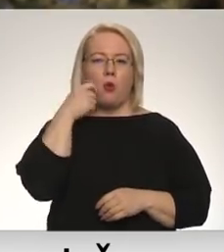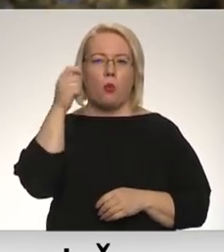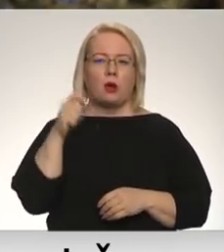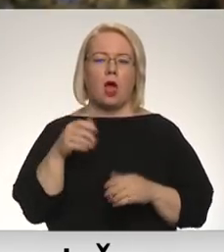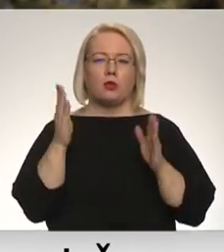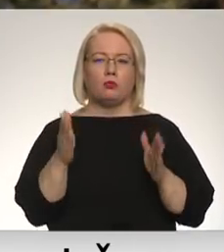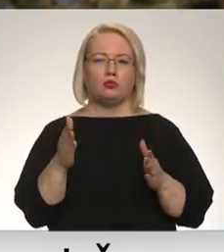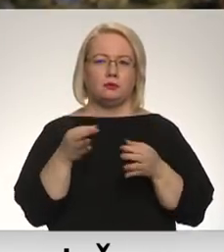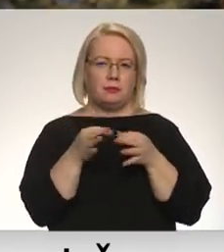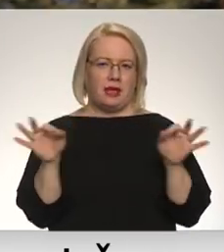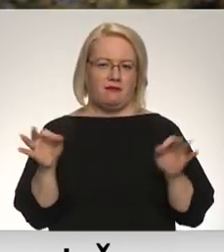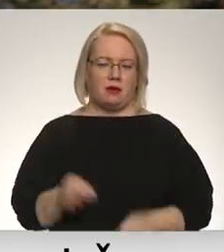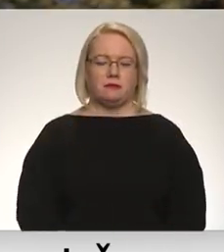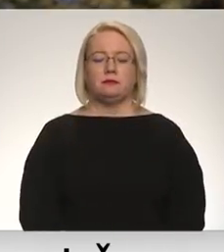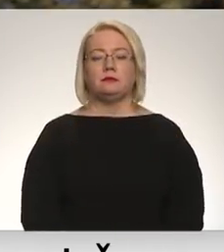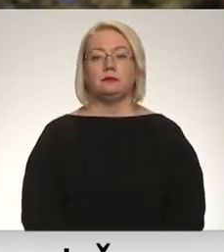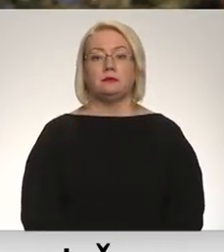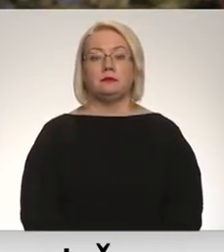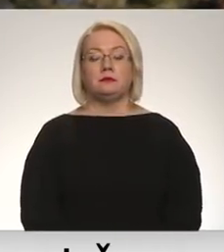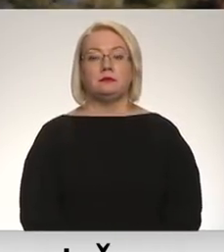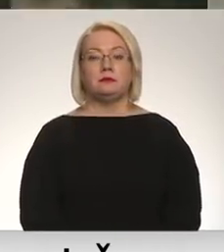Aleksandrs Fedotovs, Jevģēnīs Ratkovs, LRT+.